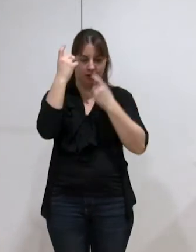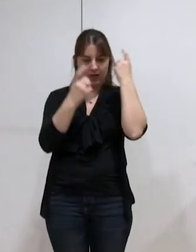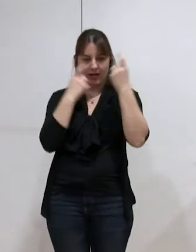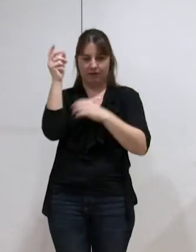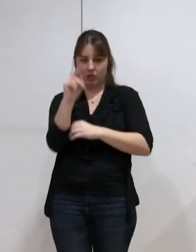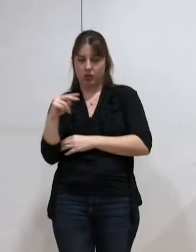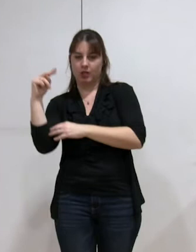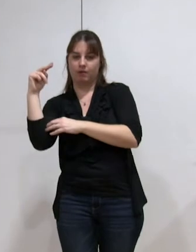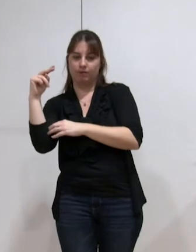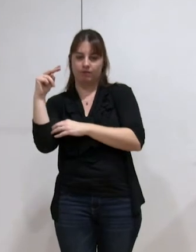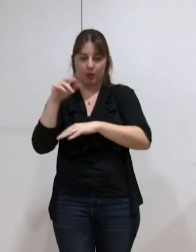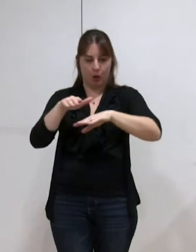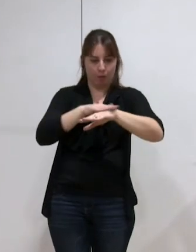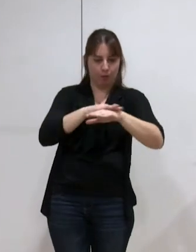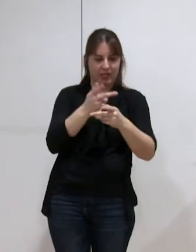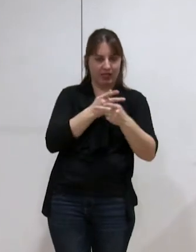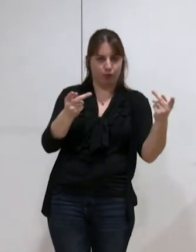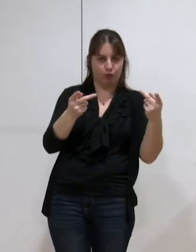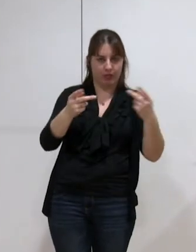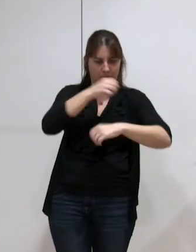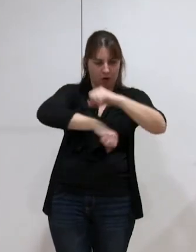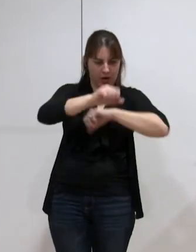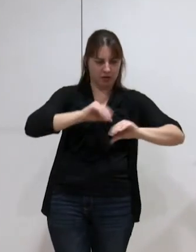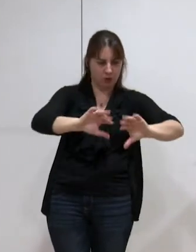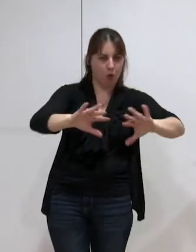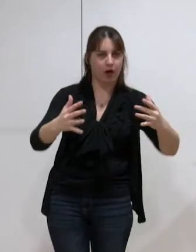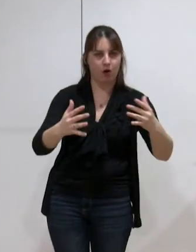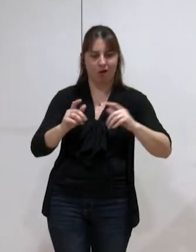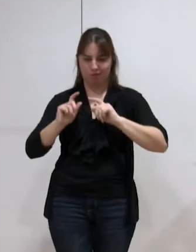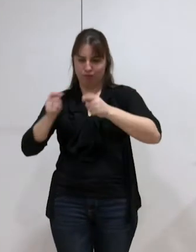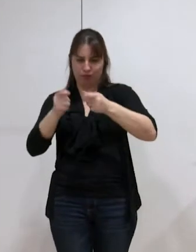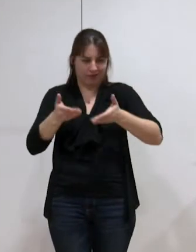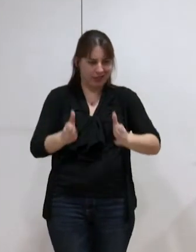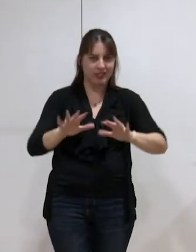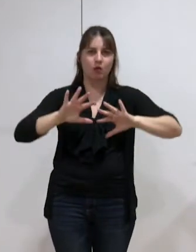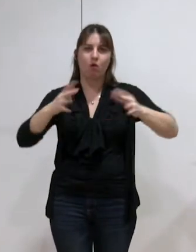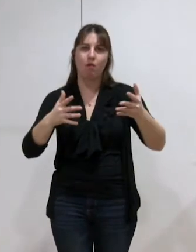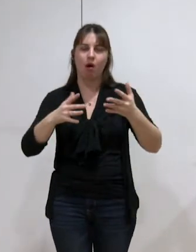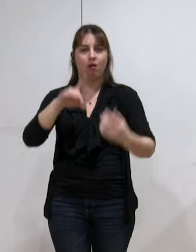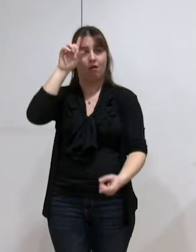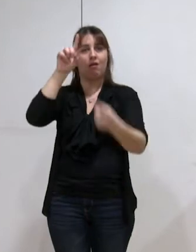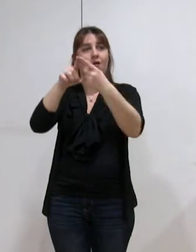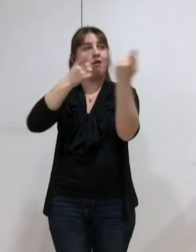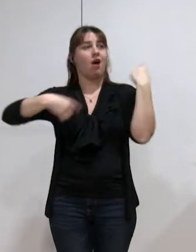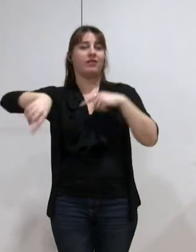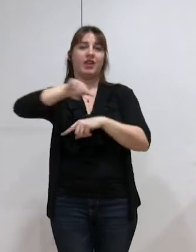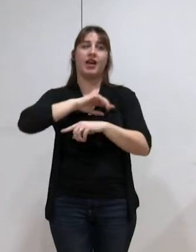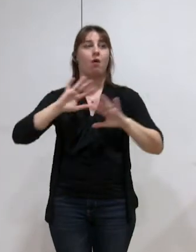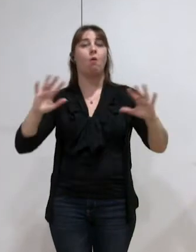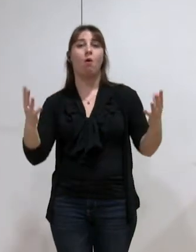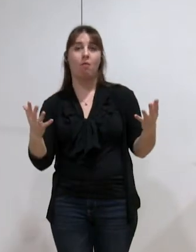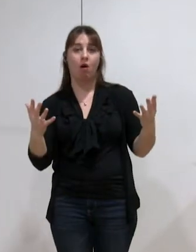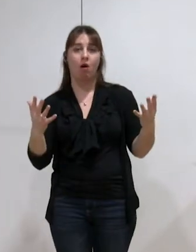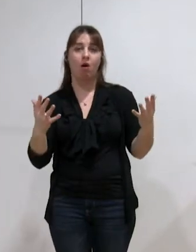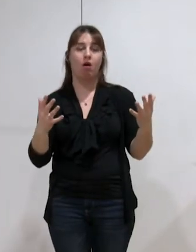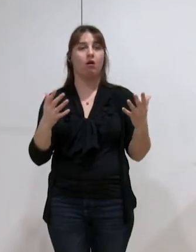mener des politiques publiques, pour administrer des politiques publiques, pour satisfaire l'intérêt général. Et on voit que ce débat, il